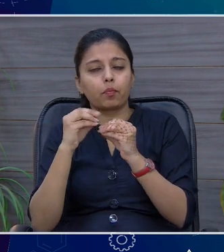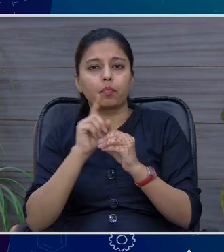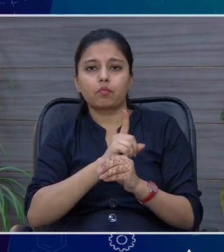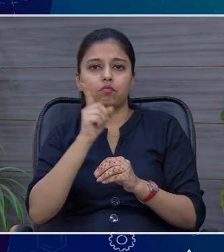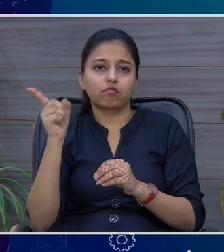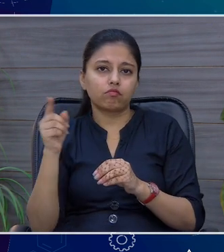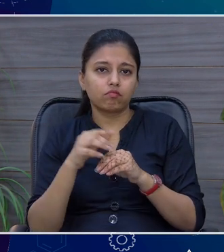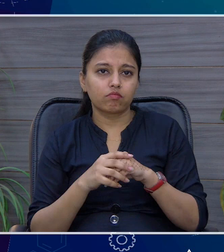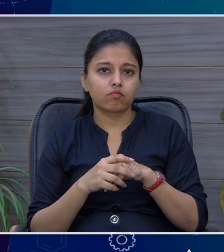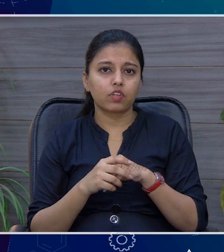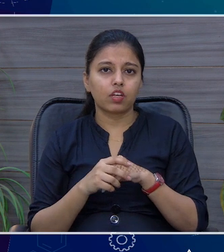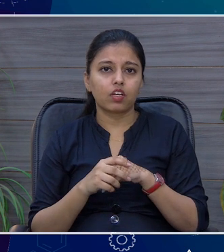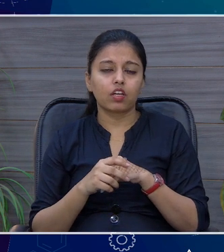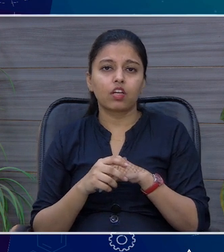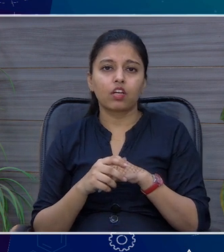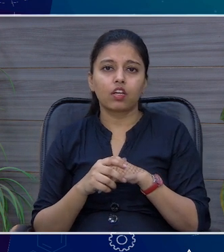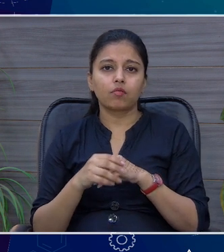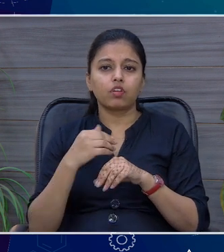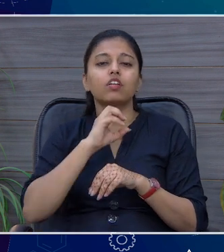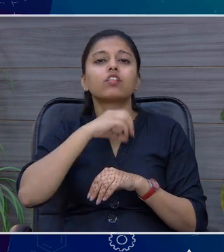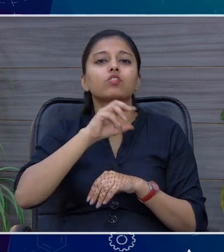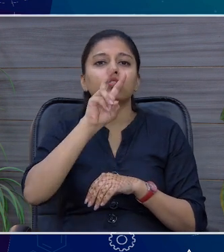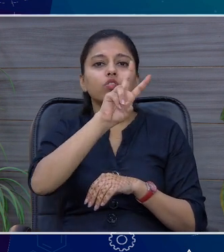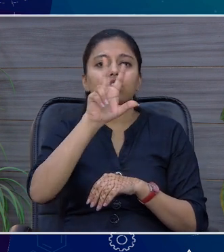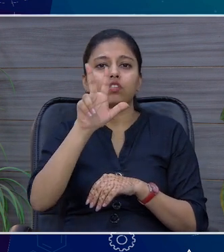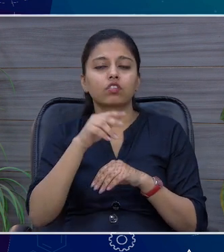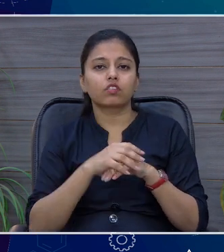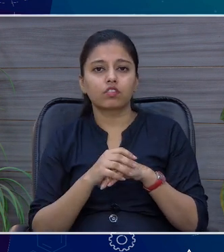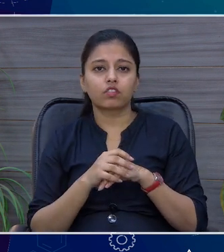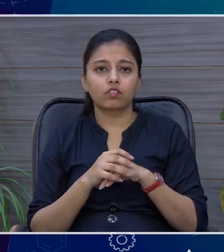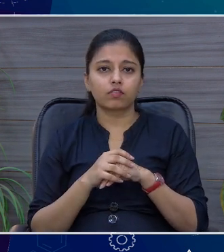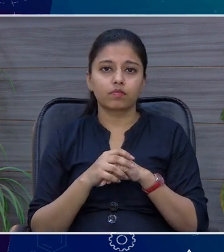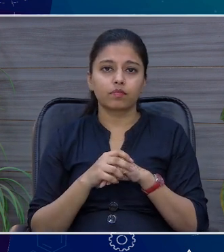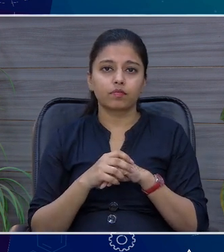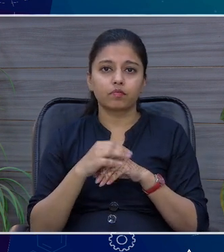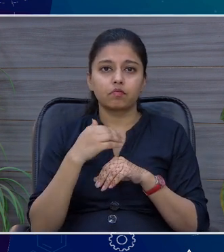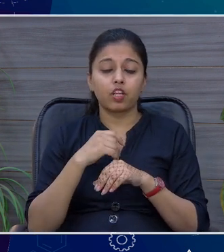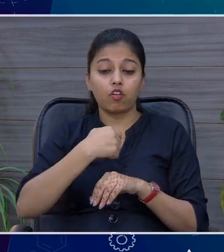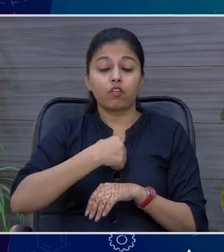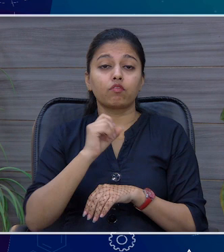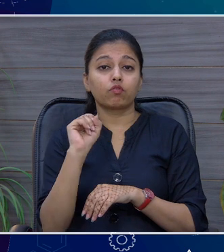है जाखा